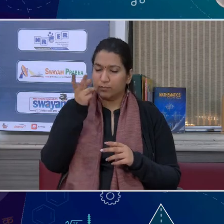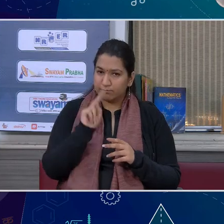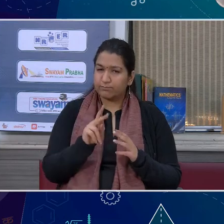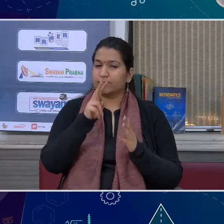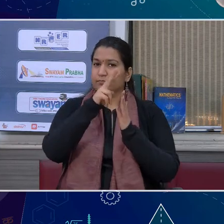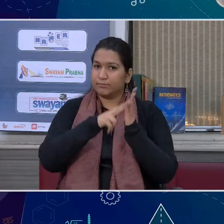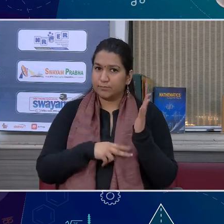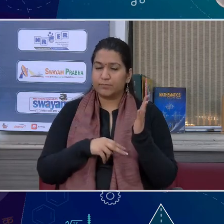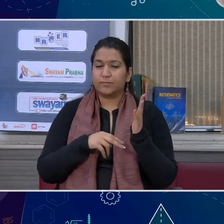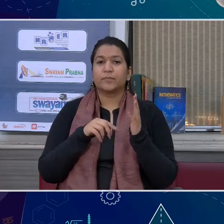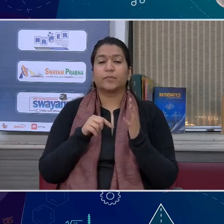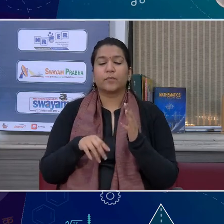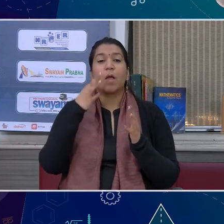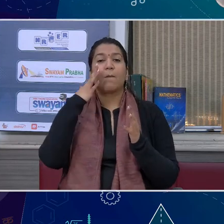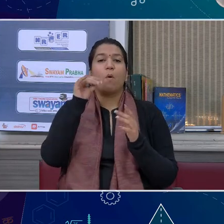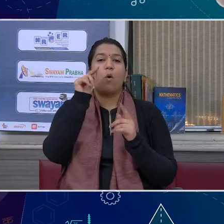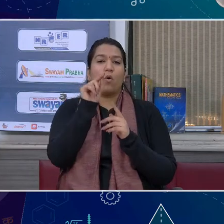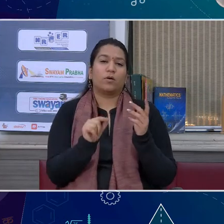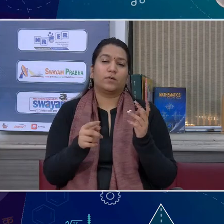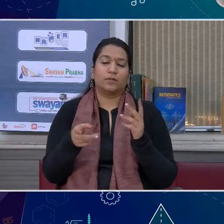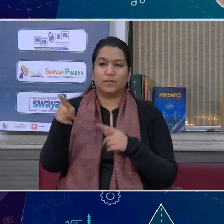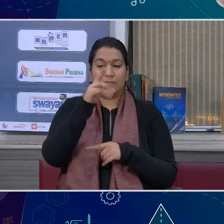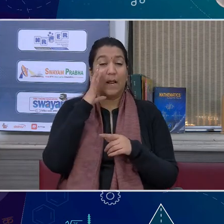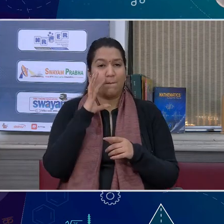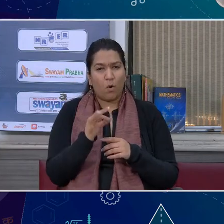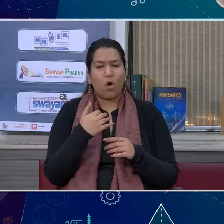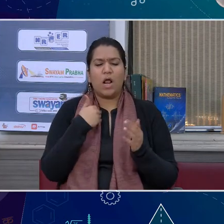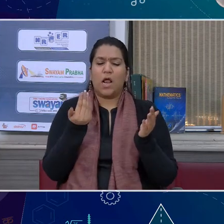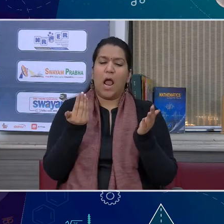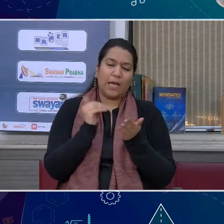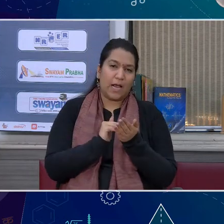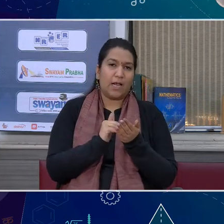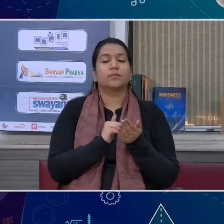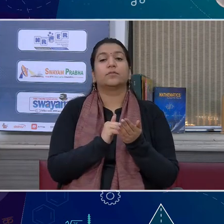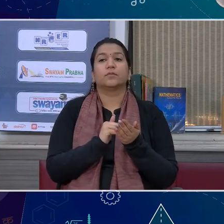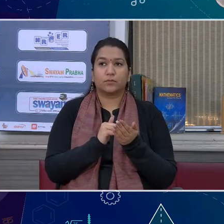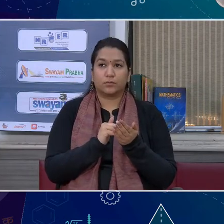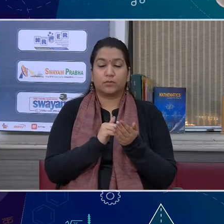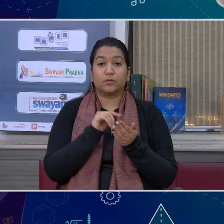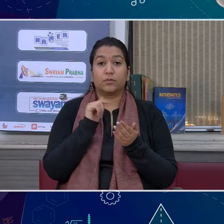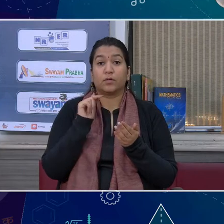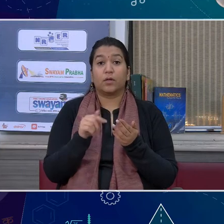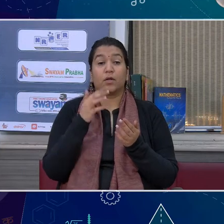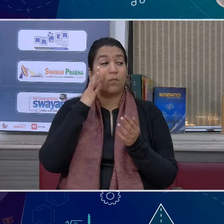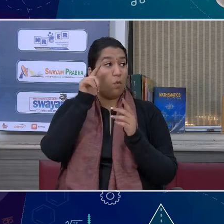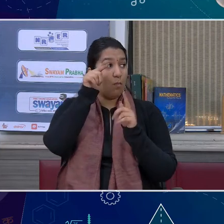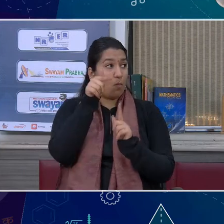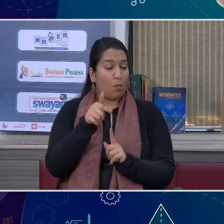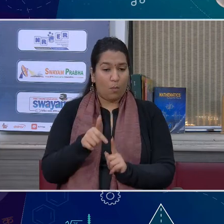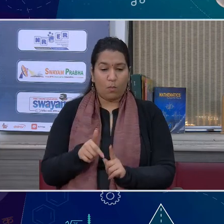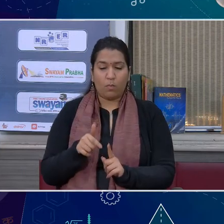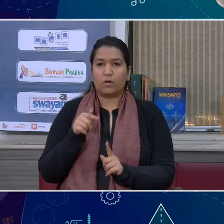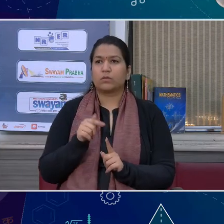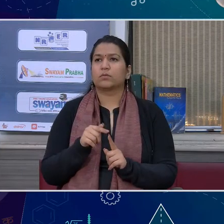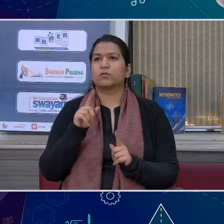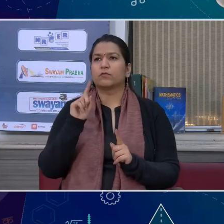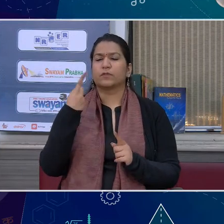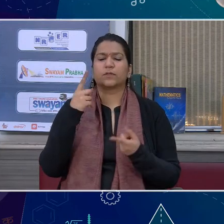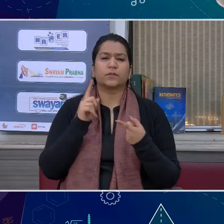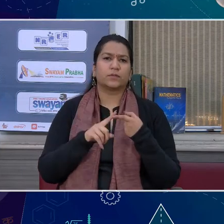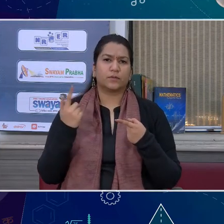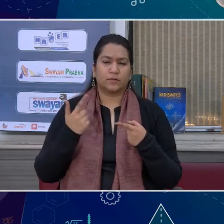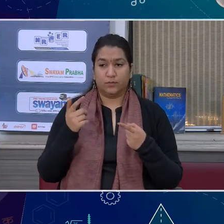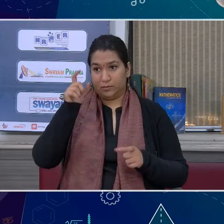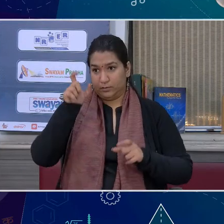समय हैं और कोश्यक्र ऐसन 9 t motiv बीसी यसीन है कि सबसे पहले तो